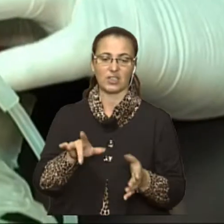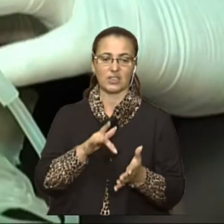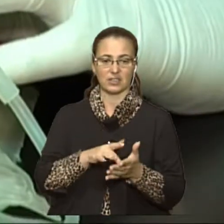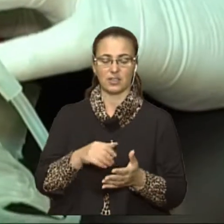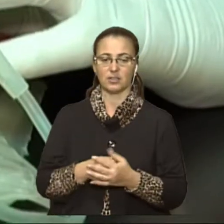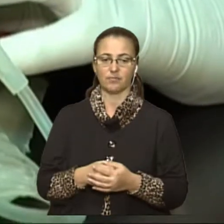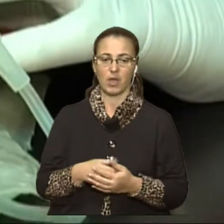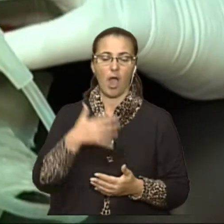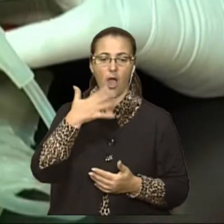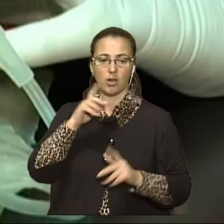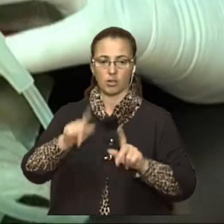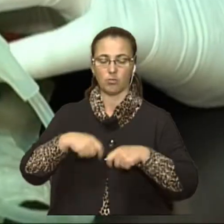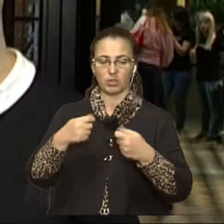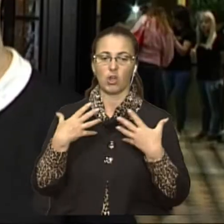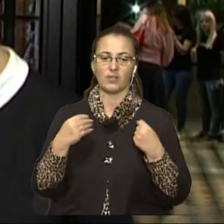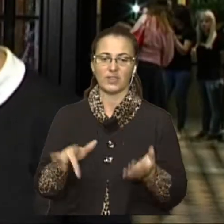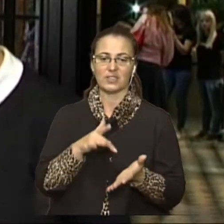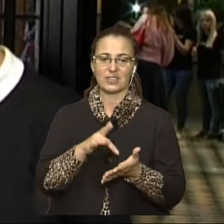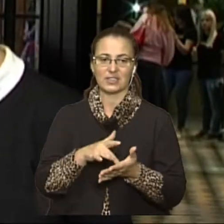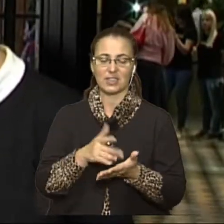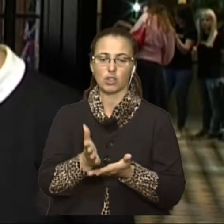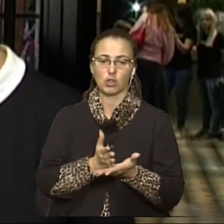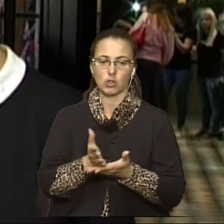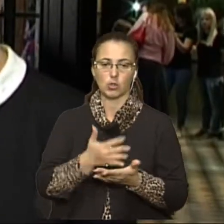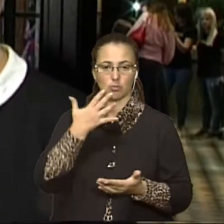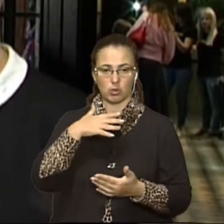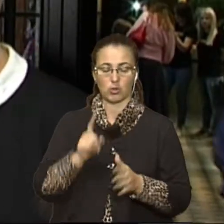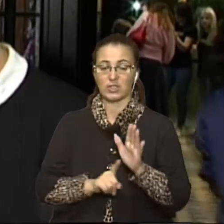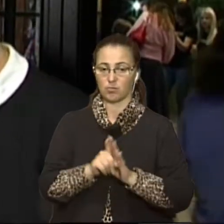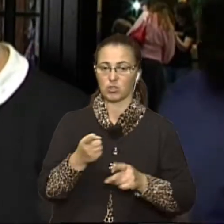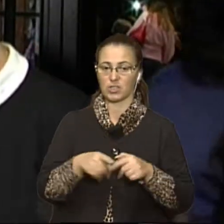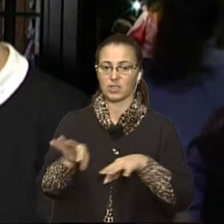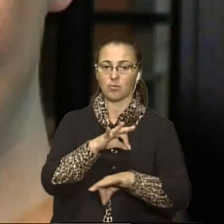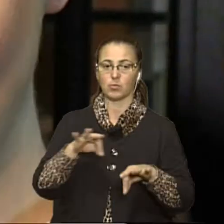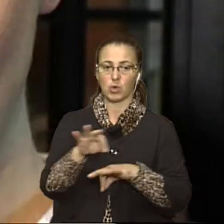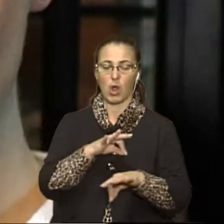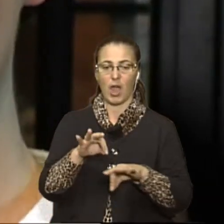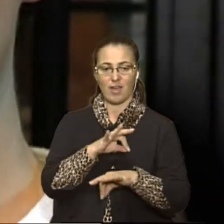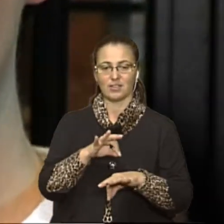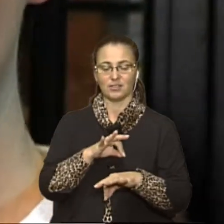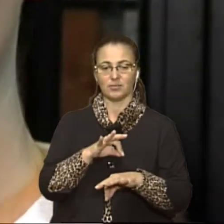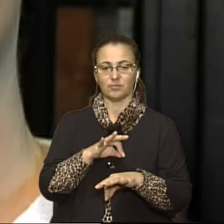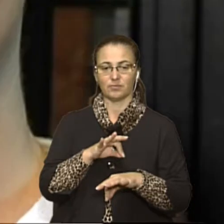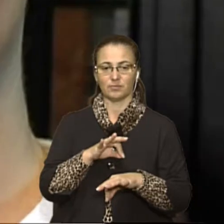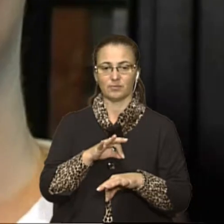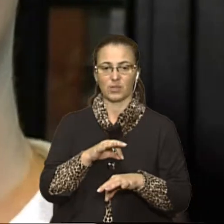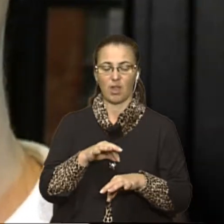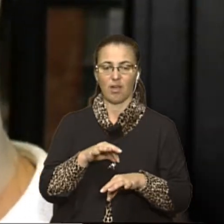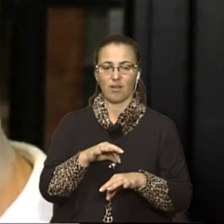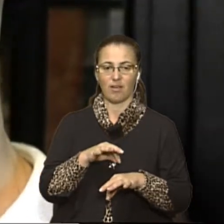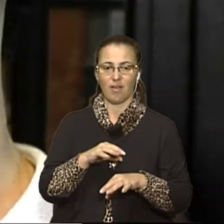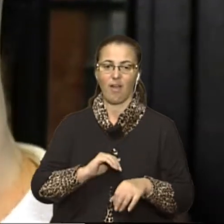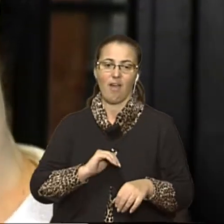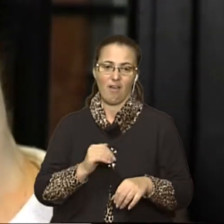Львівський обласний центр служби крові. Започаткувала цей проєкт команда журналістки Яніни Соколової. Яніна хворіла на рак. Проводять